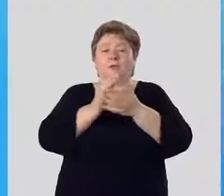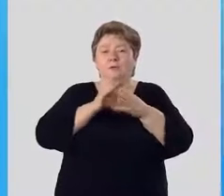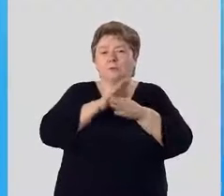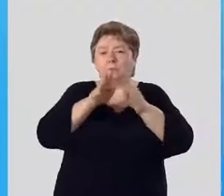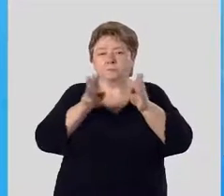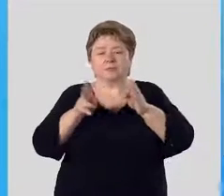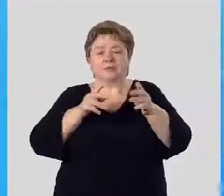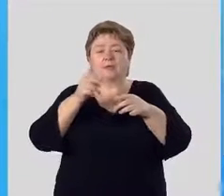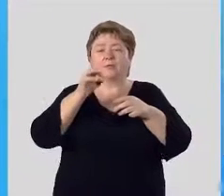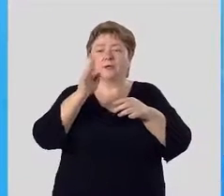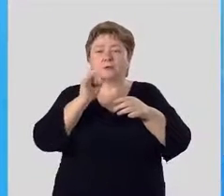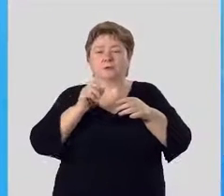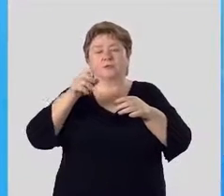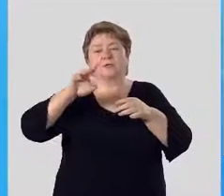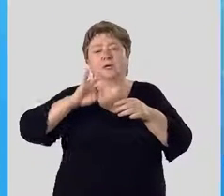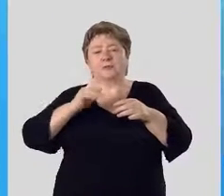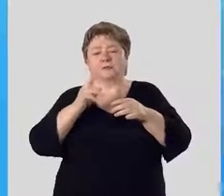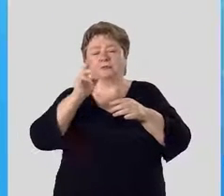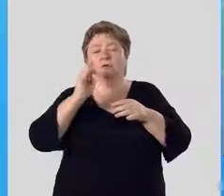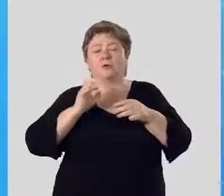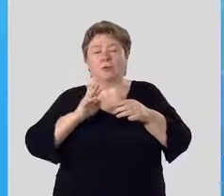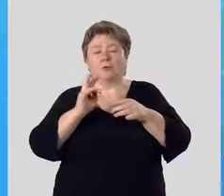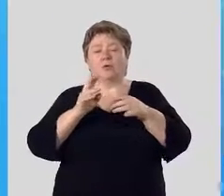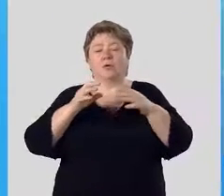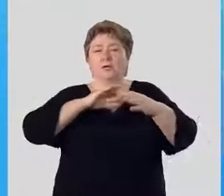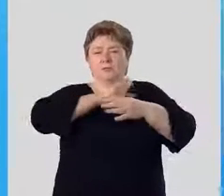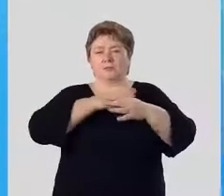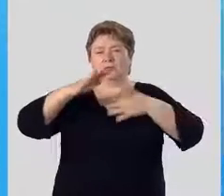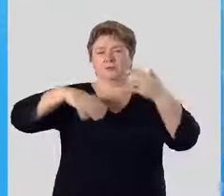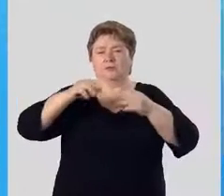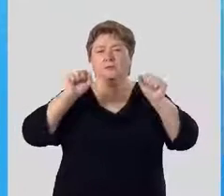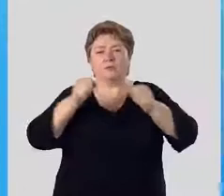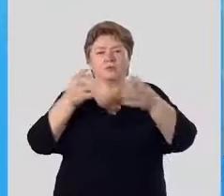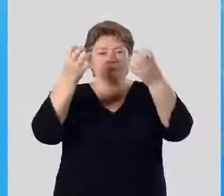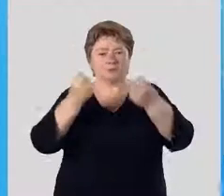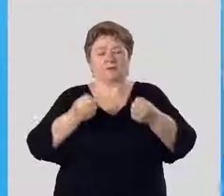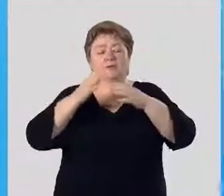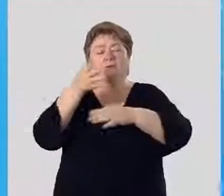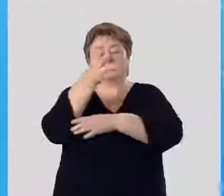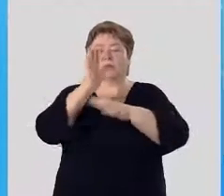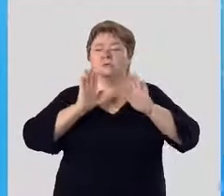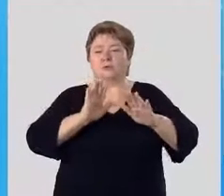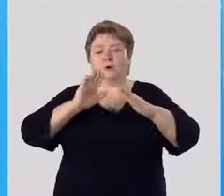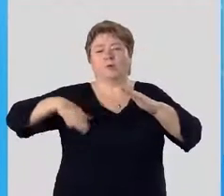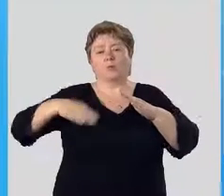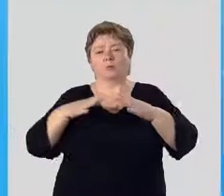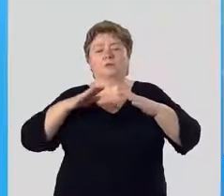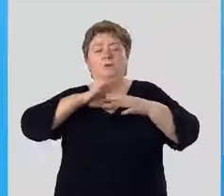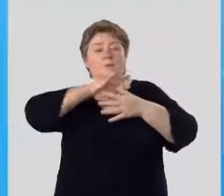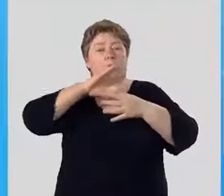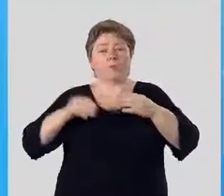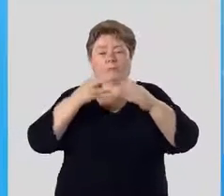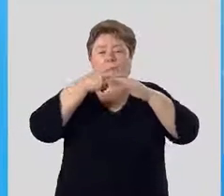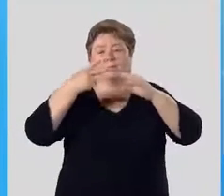Это плоды березы, ясени, клёна. Сильный ветер может их сорвать с дерева только после полного